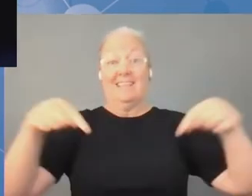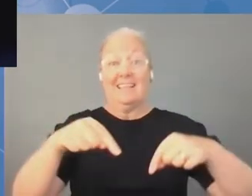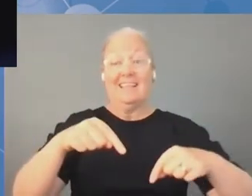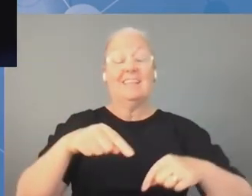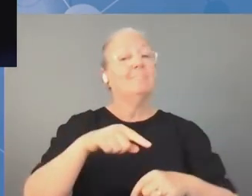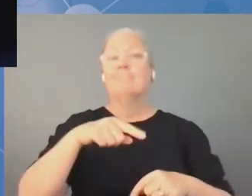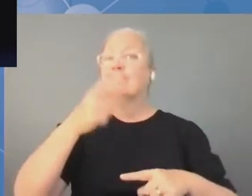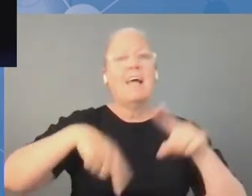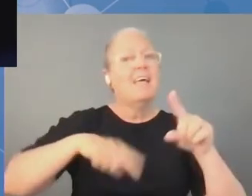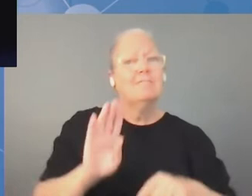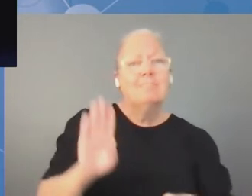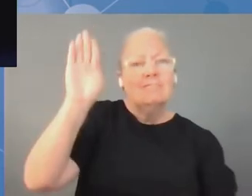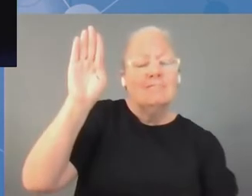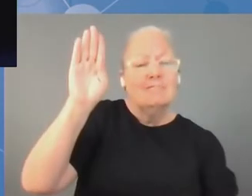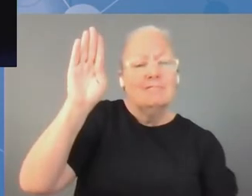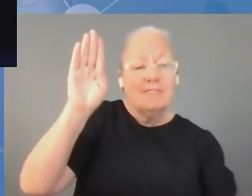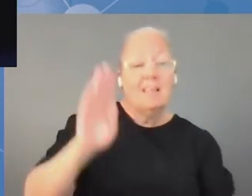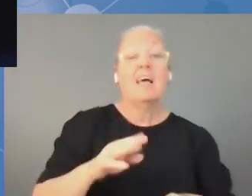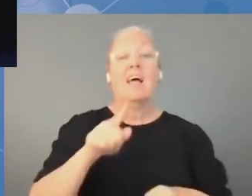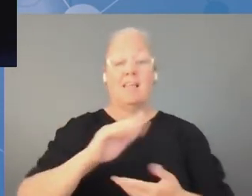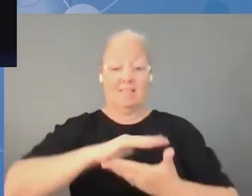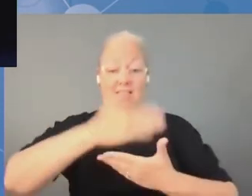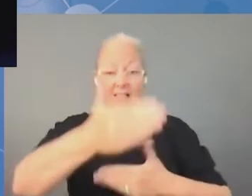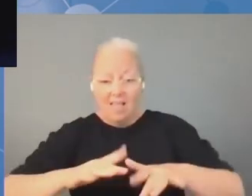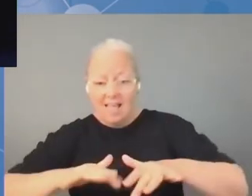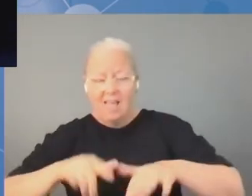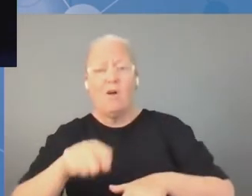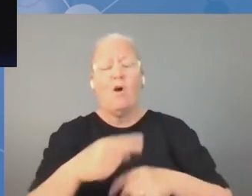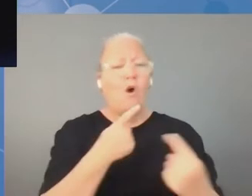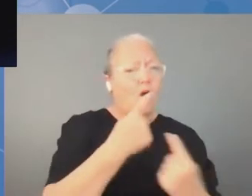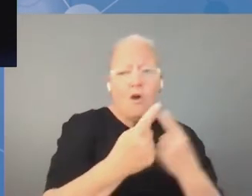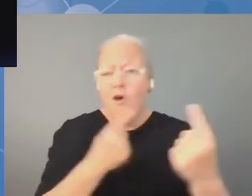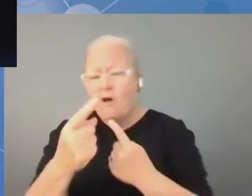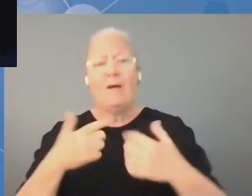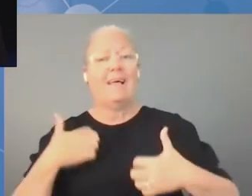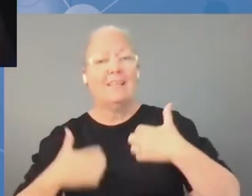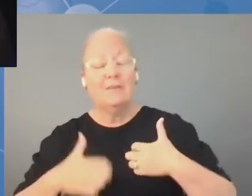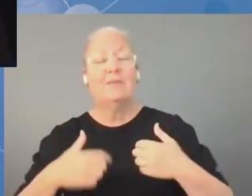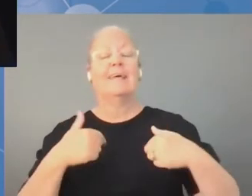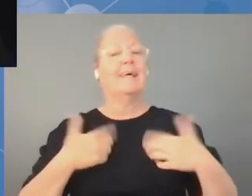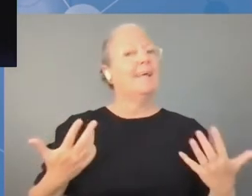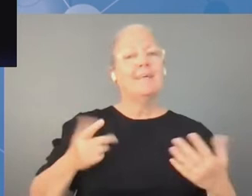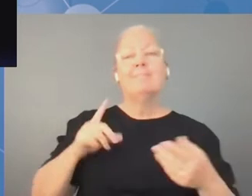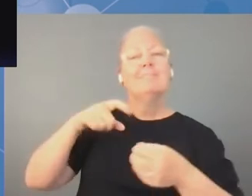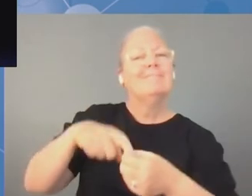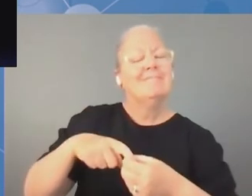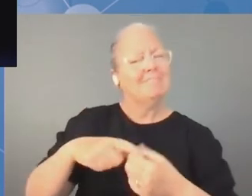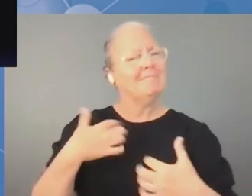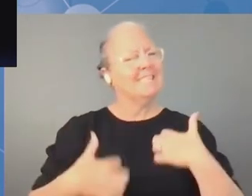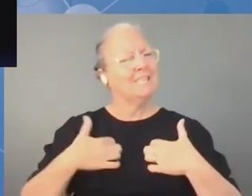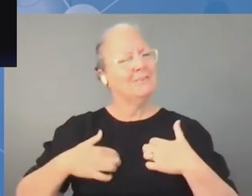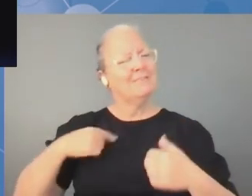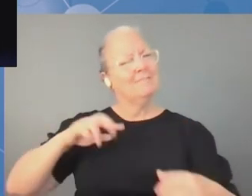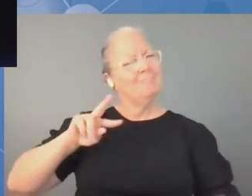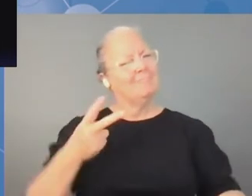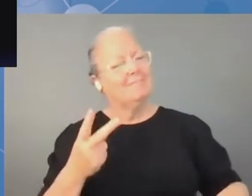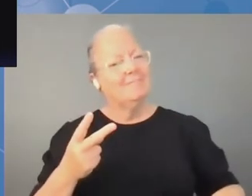obecna na szczycie w Katowicach. W zasadzie wszystko koncentrowało się na osobach łączących się online za pomocą platformy